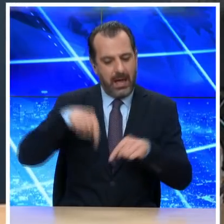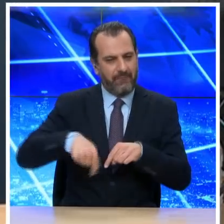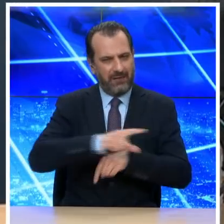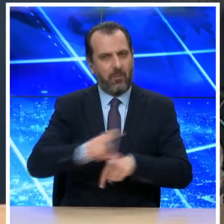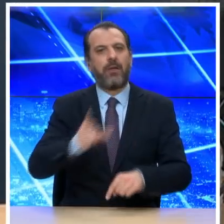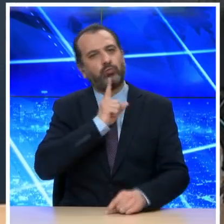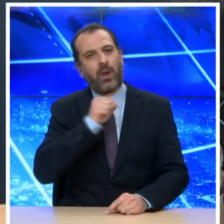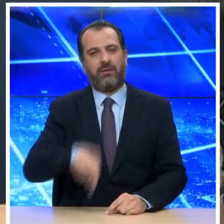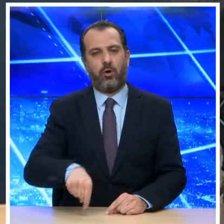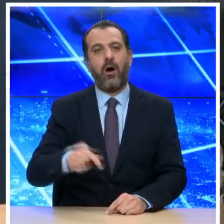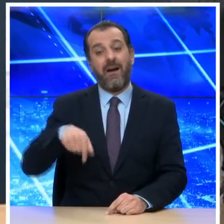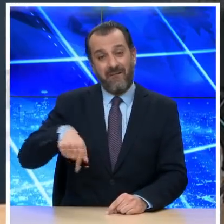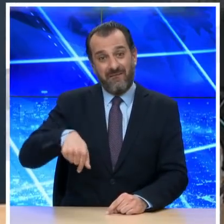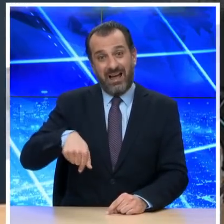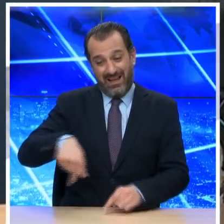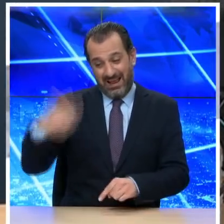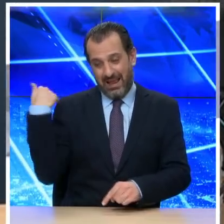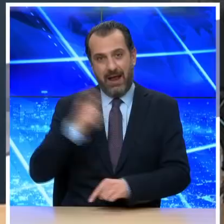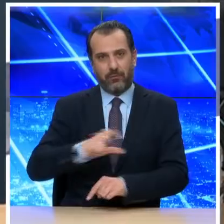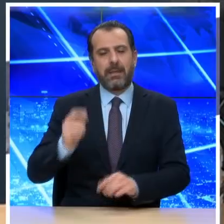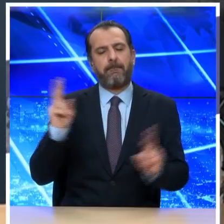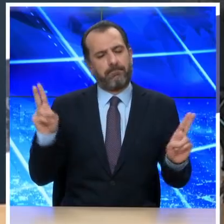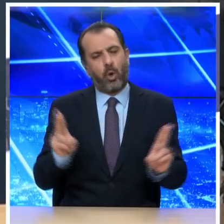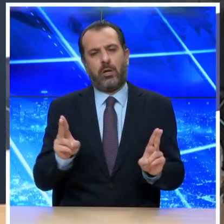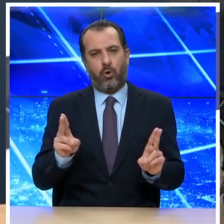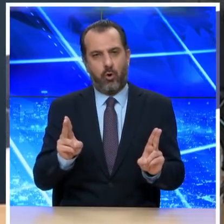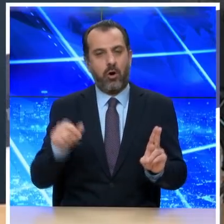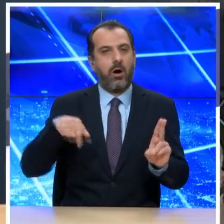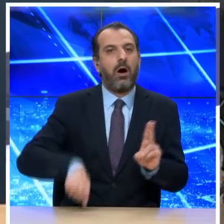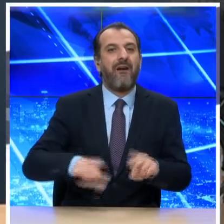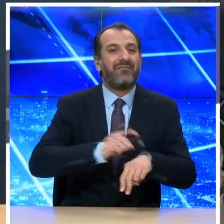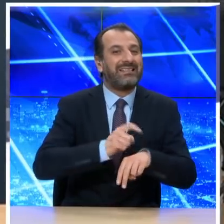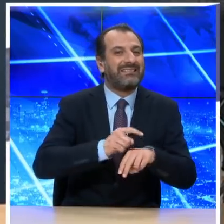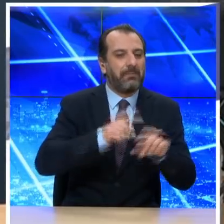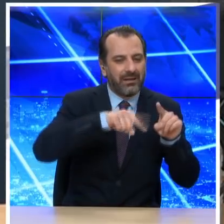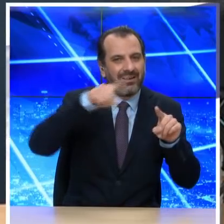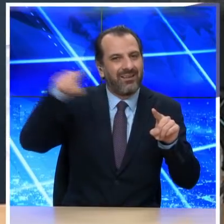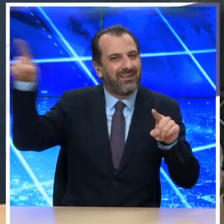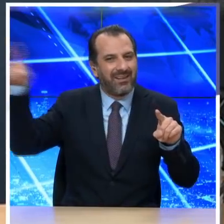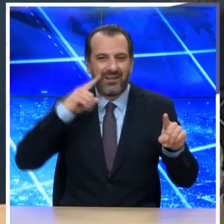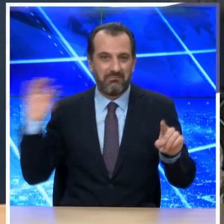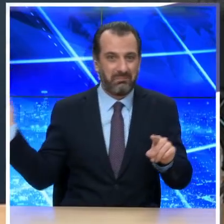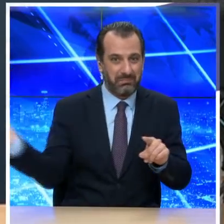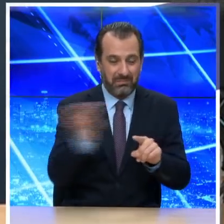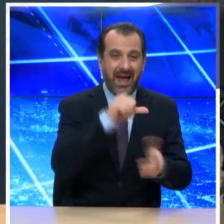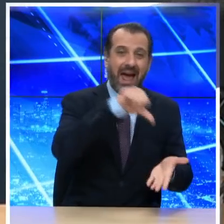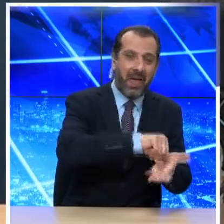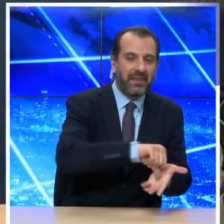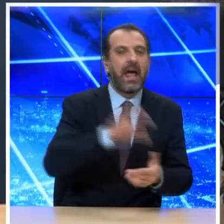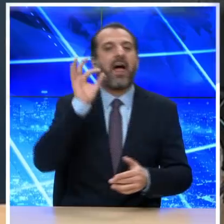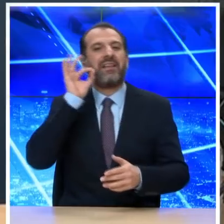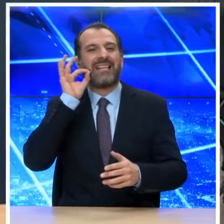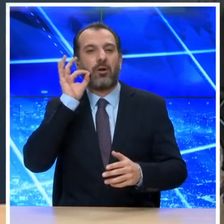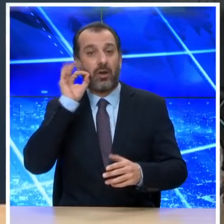εβδομάδα και με λίγο πιο αργό ρυθμό. Συνοπτικά λοιπόν με βάση τις επιδημιολογικές καμπύλες η επιδημιολογική συρρήχνωση στα αστικά κέντρα της Αθήνας και